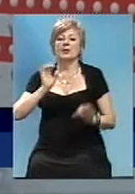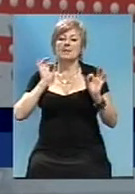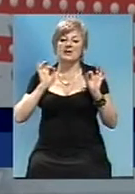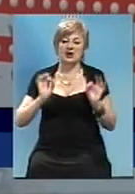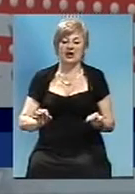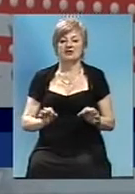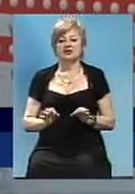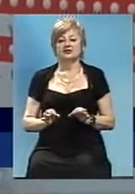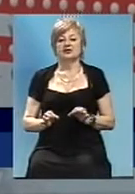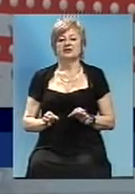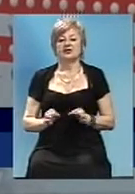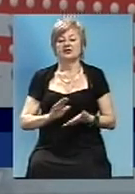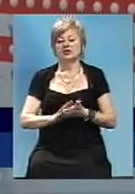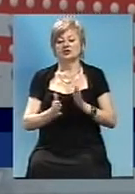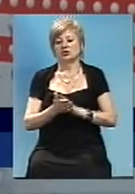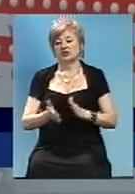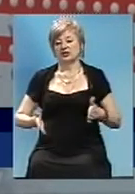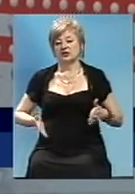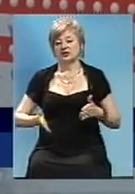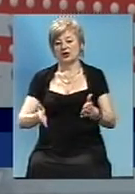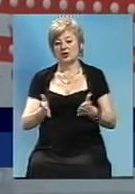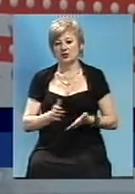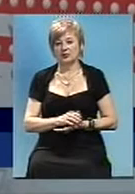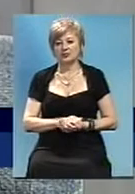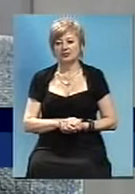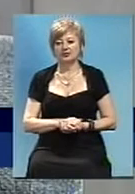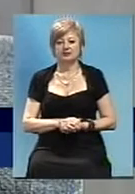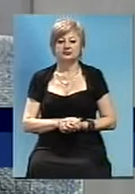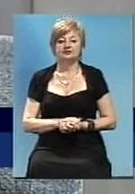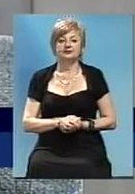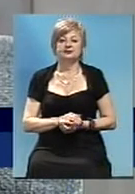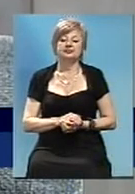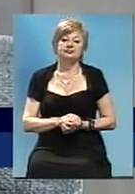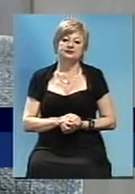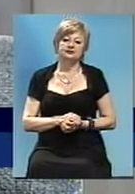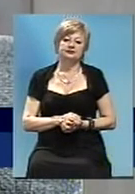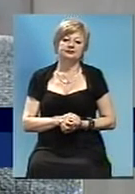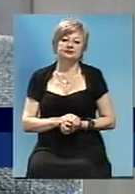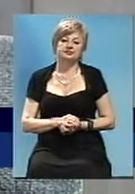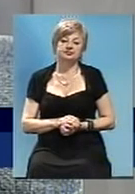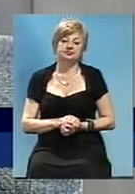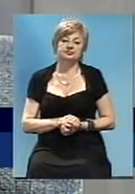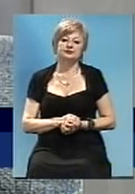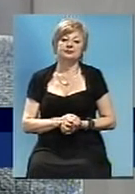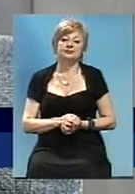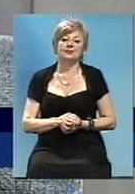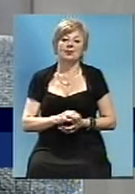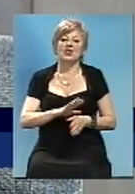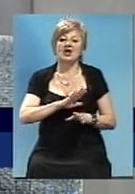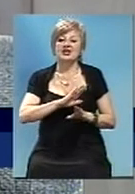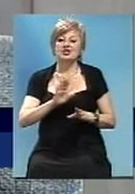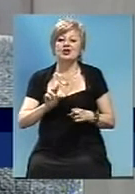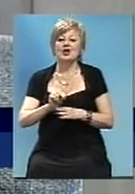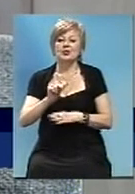стану доріг у нашому краї. Ви знаєте, є таке вираження – не іщіть